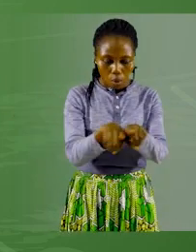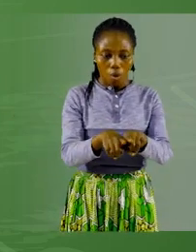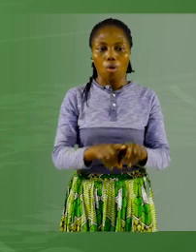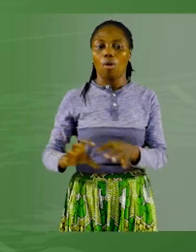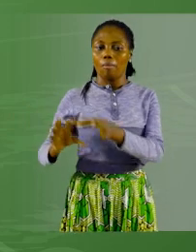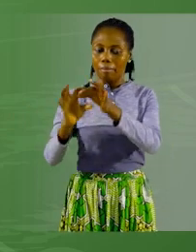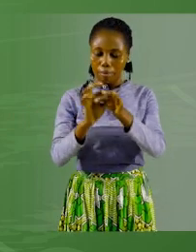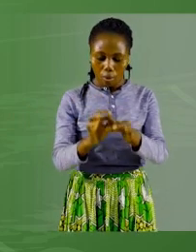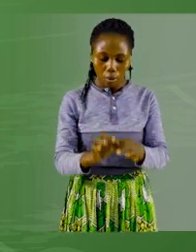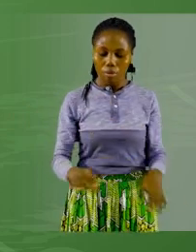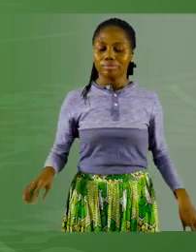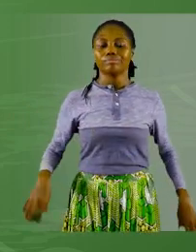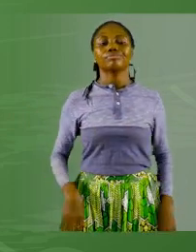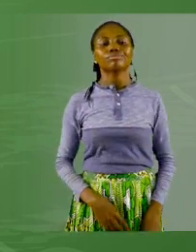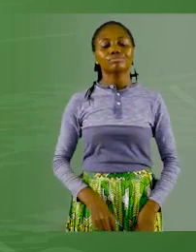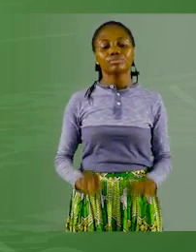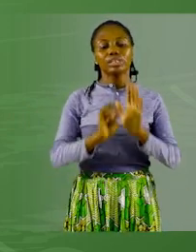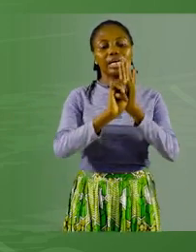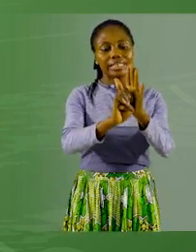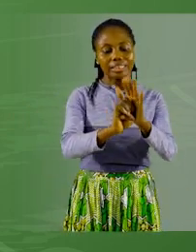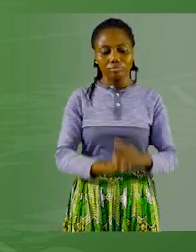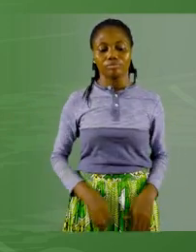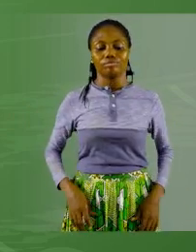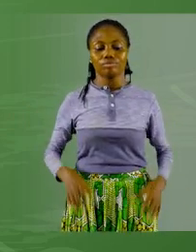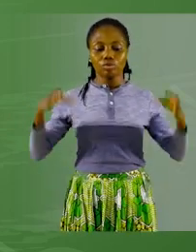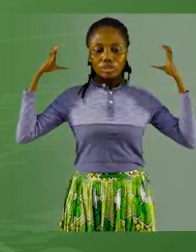Exemple, des chemises orange.